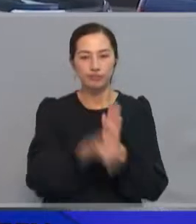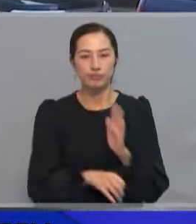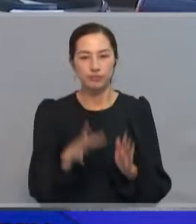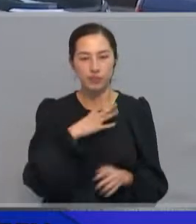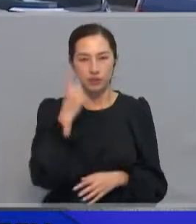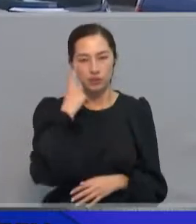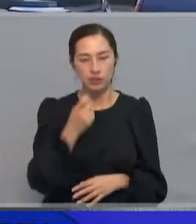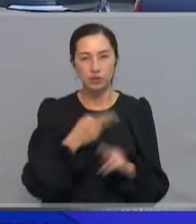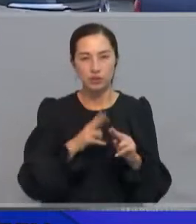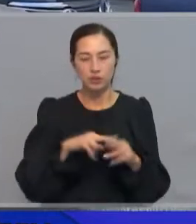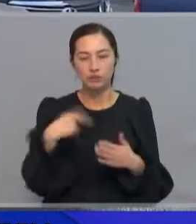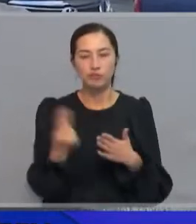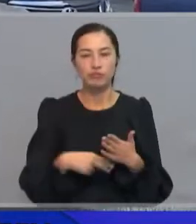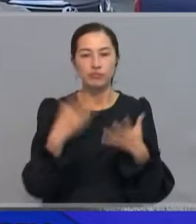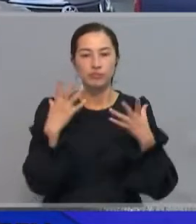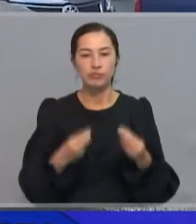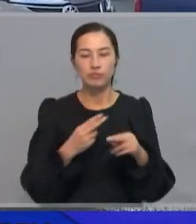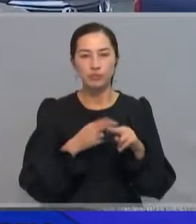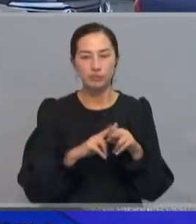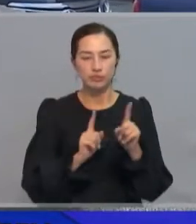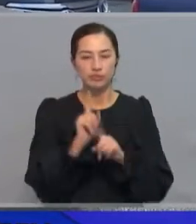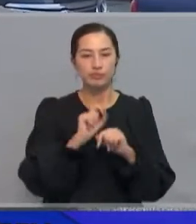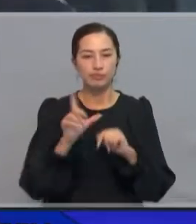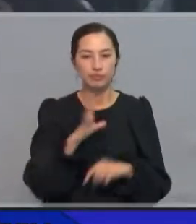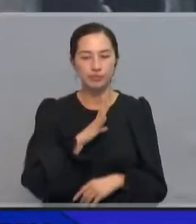делінген. Жарлық қол ғойылған күннен бастап, қолданысқа еңізледі.